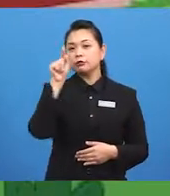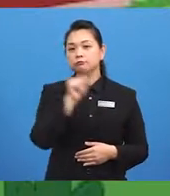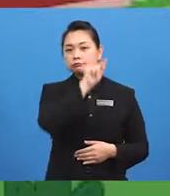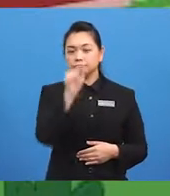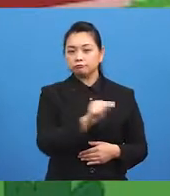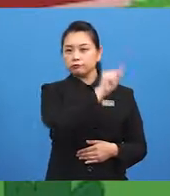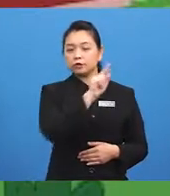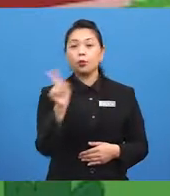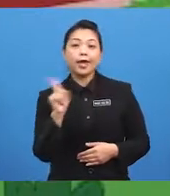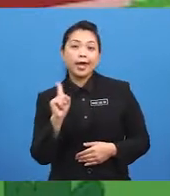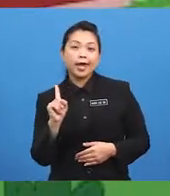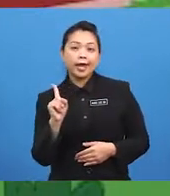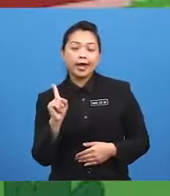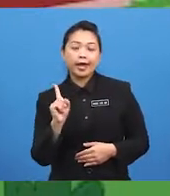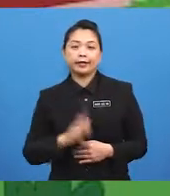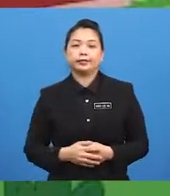Where is it, everyone?